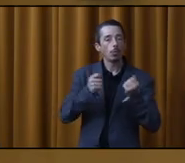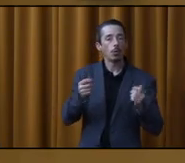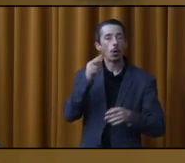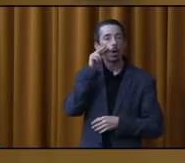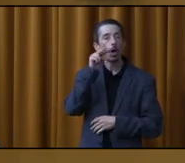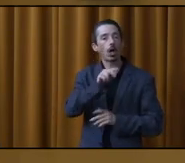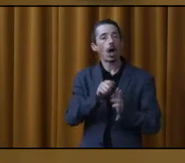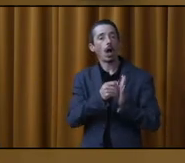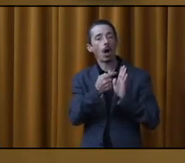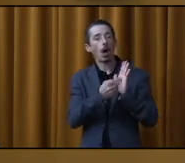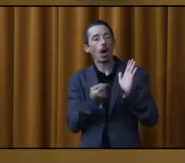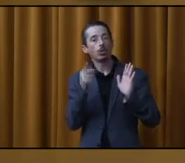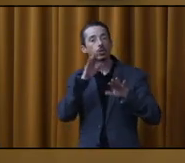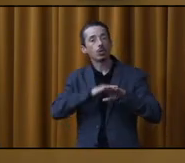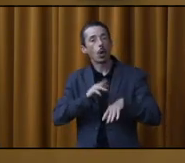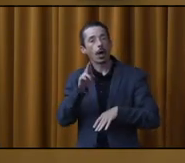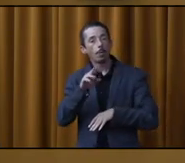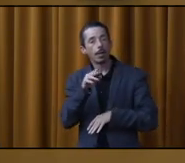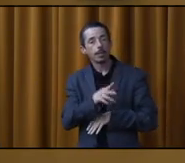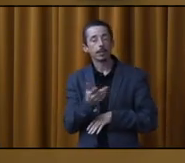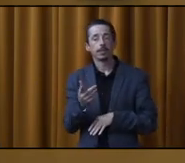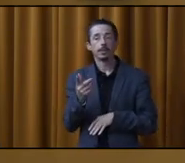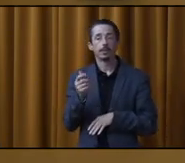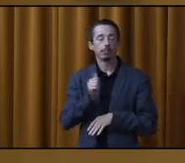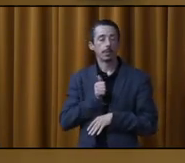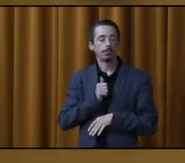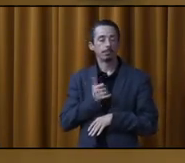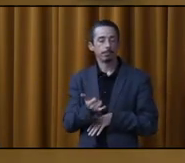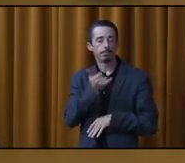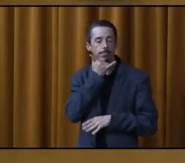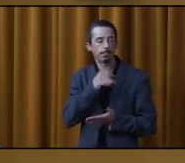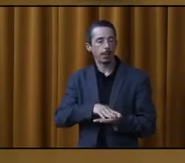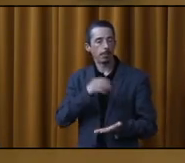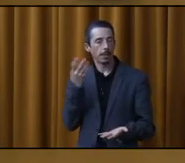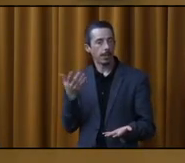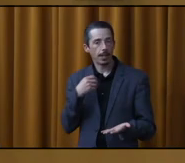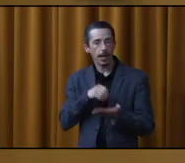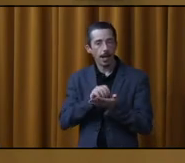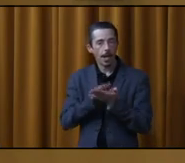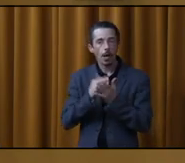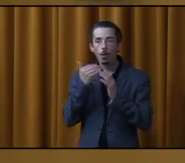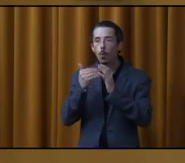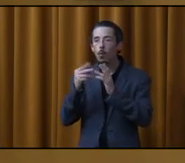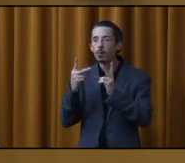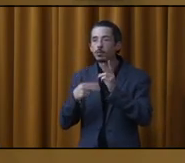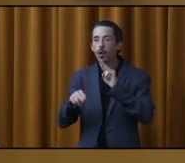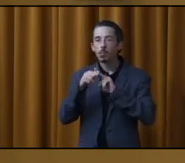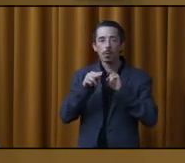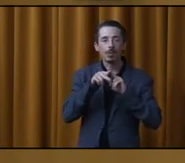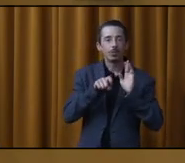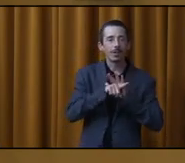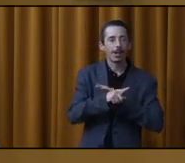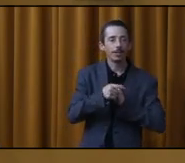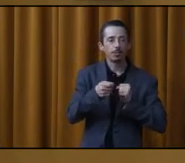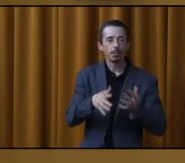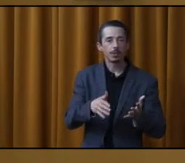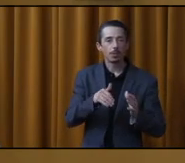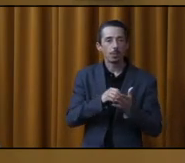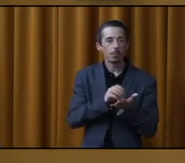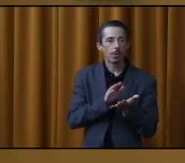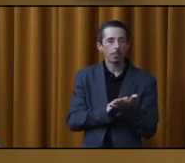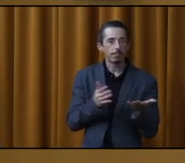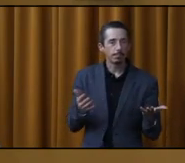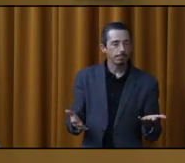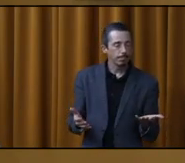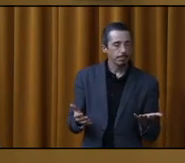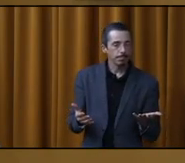Repentigny. Malheureusement, on apprend de nos erreurs aussi. On n'avait pas pris en note les courriels des gens qui ont répondu au sondage. Ça fait que, mea culpa,